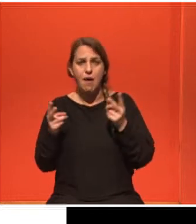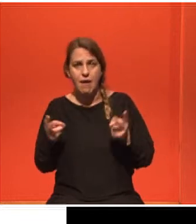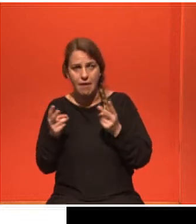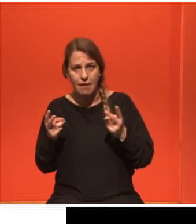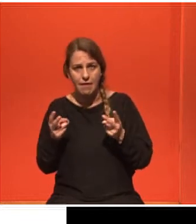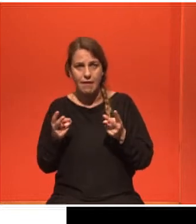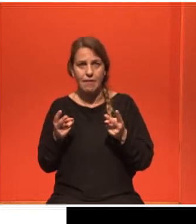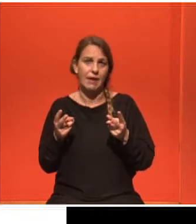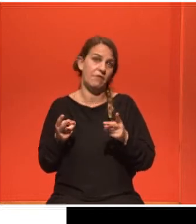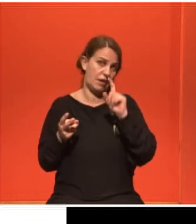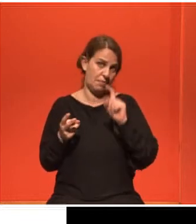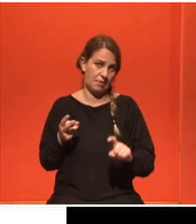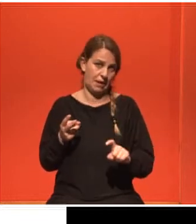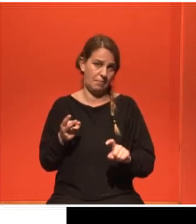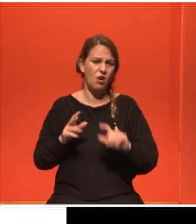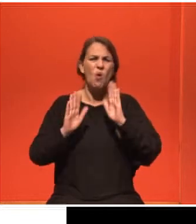μη επιθυλαίωνο κονόγκων.